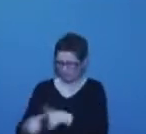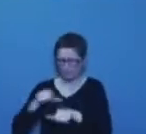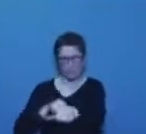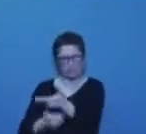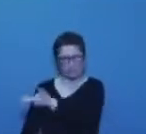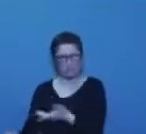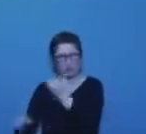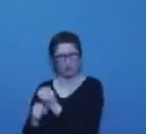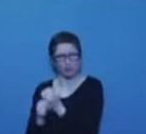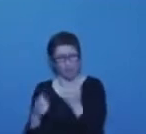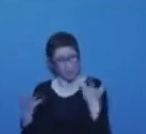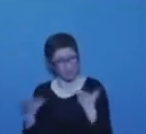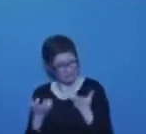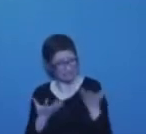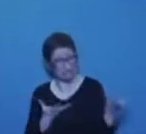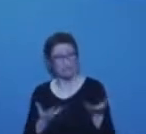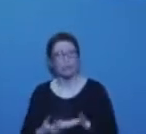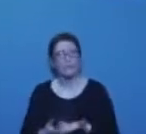Mais bien sûr !